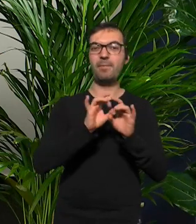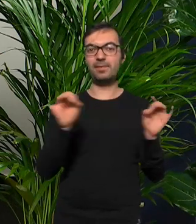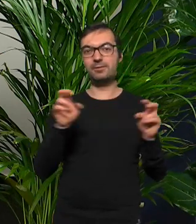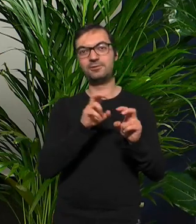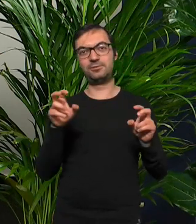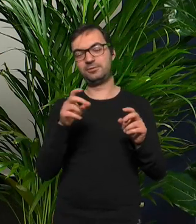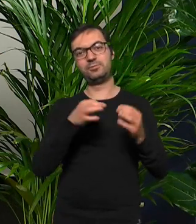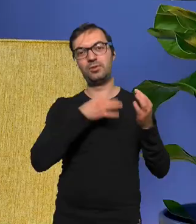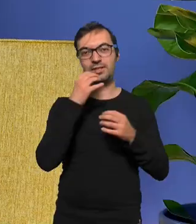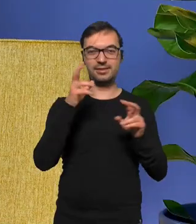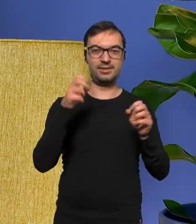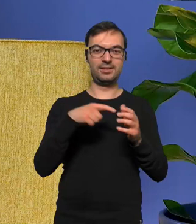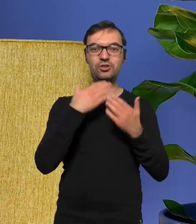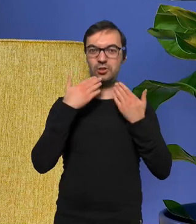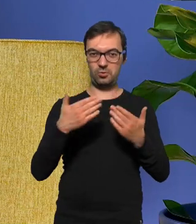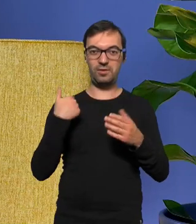powstawały wcześniej?